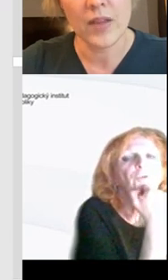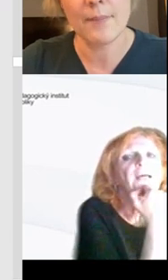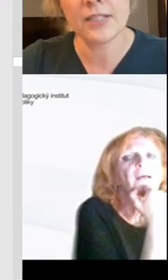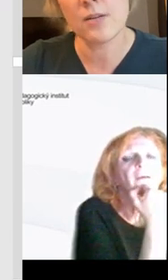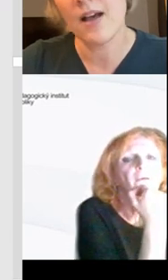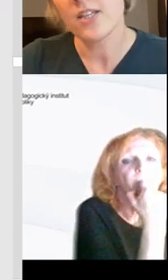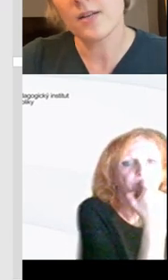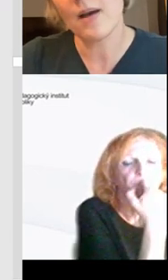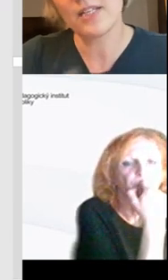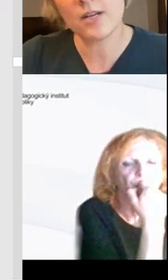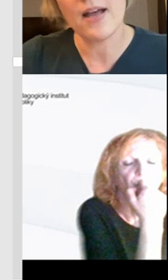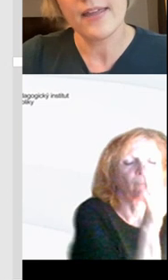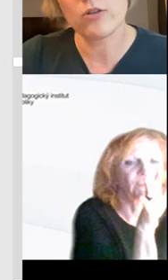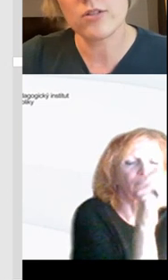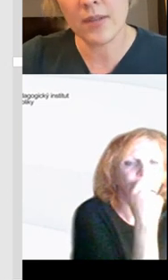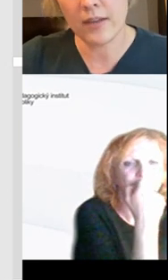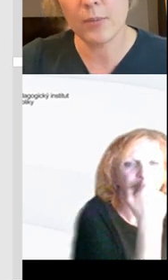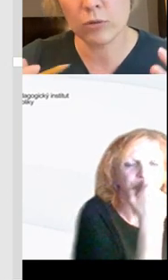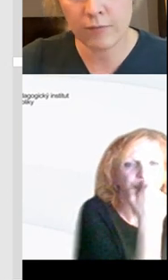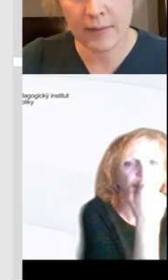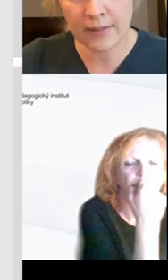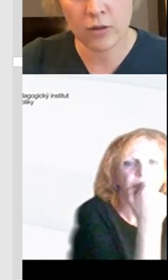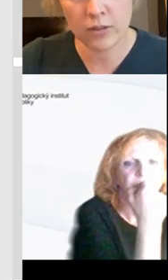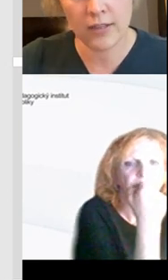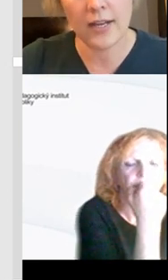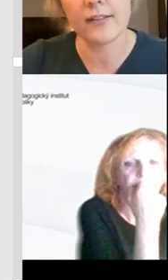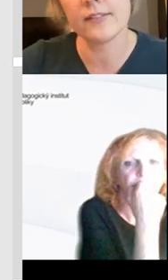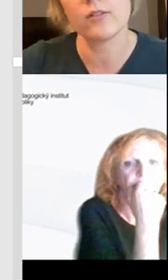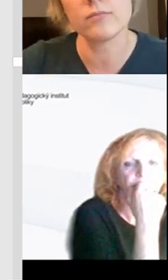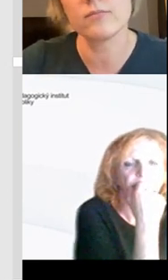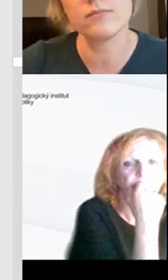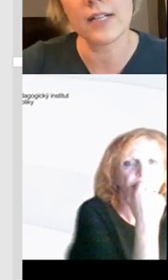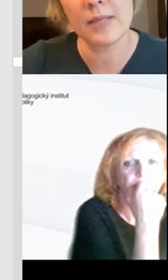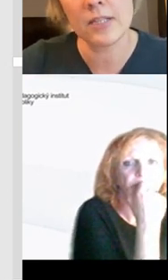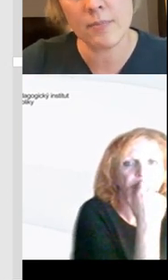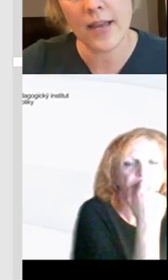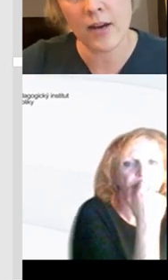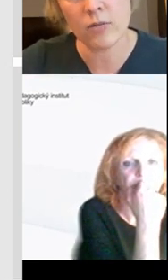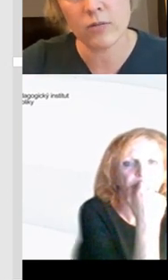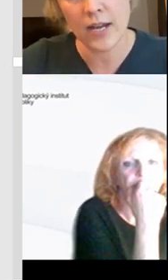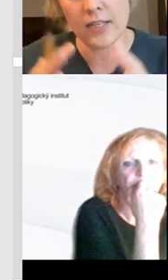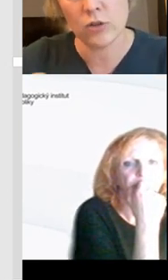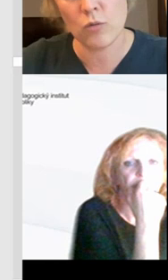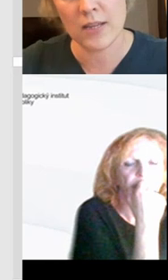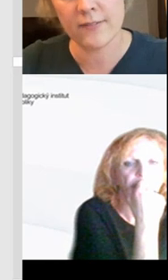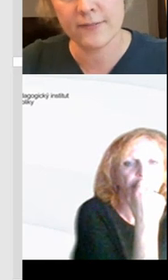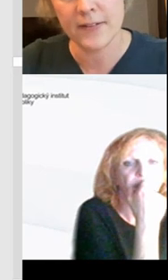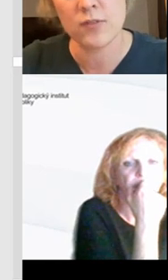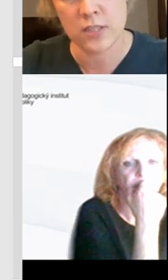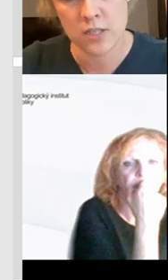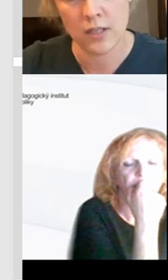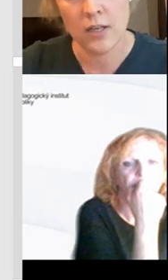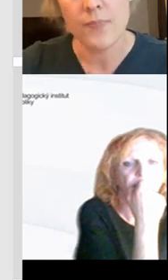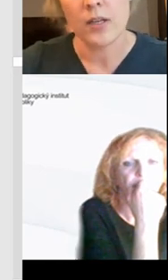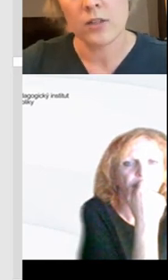Děkuju. A mít třeba, jako za mě, pokud toho fakt máte hodně, tak mít třeba nějaký dokument